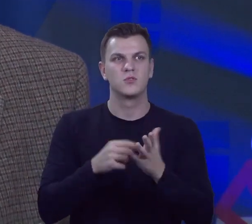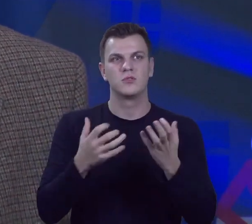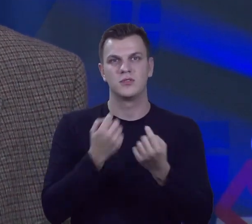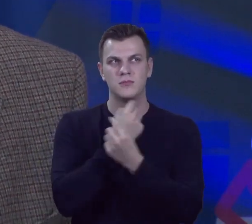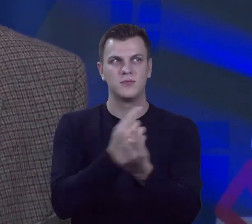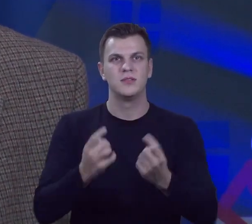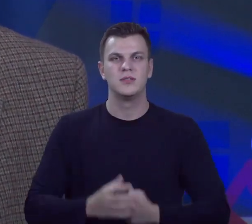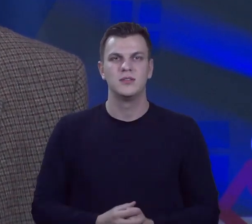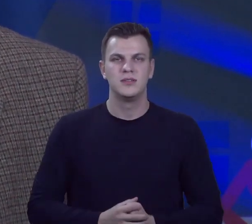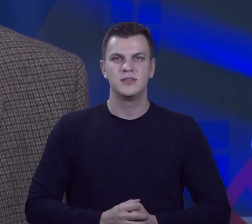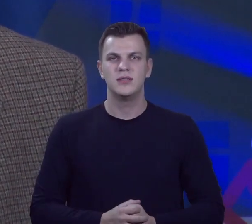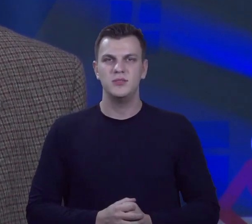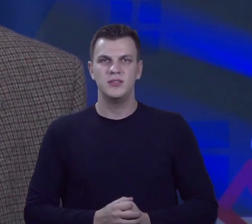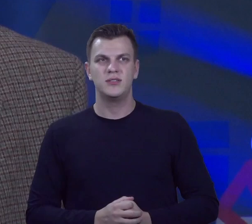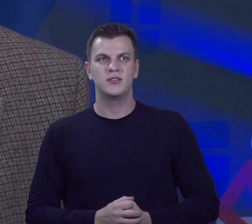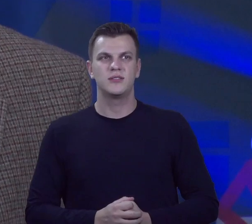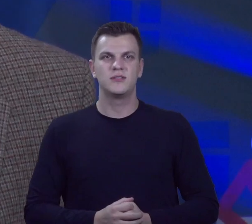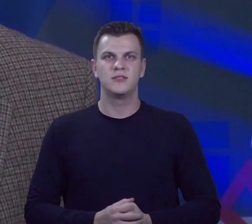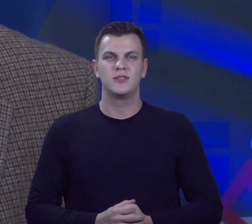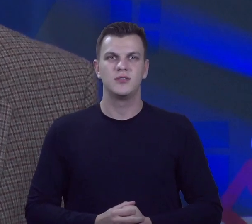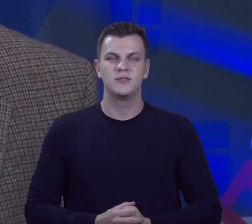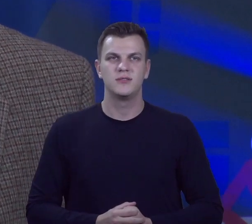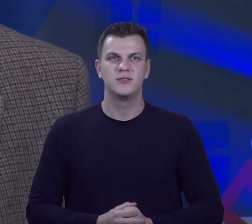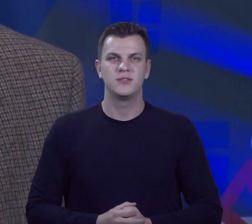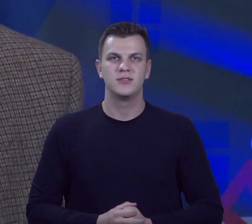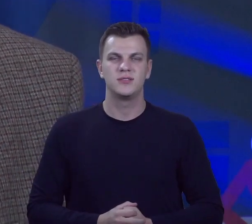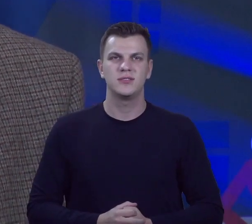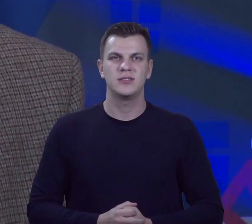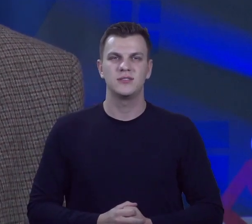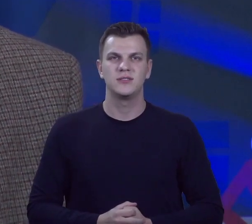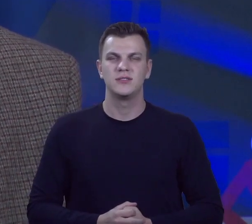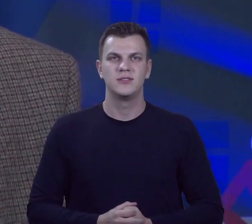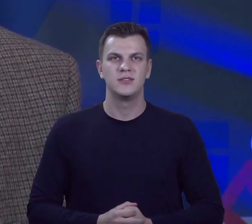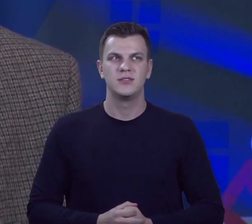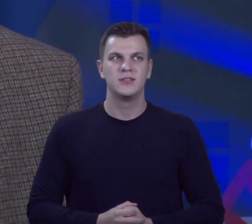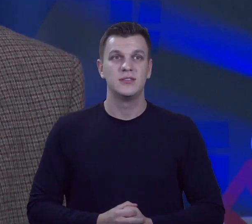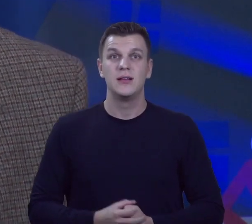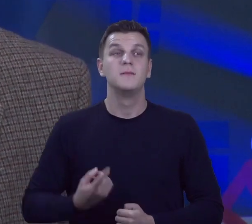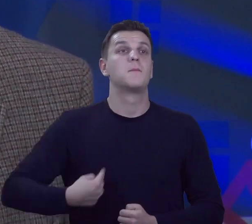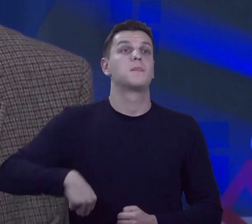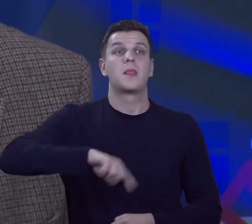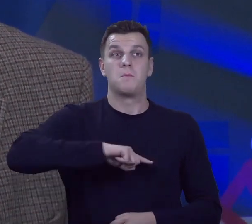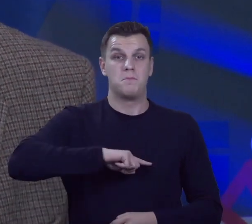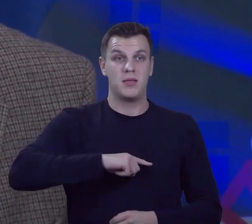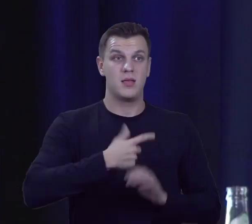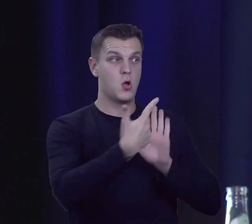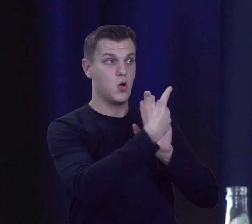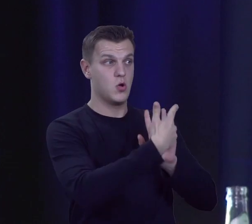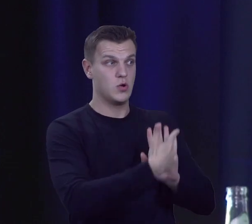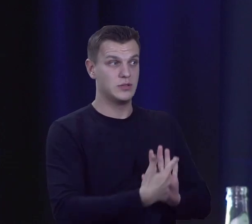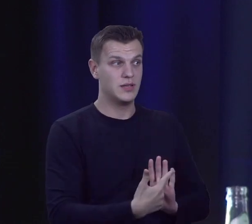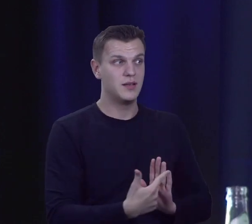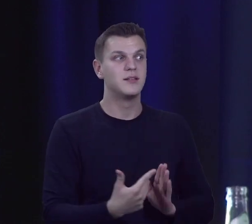Natomiast, szanowni państwo, to jest głównie funkcja reprezentatywna. Nas rozlicza się za pewną pracę, którą wykonujemy.